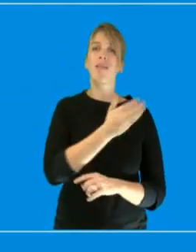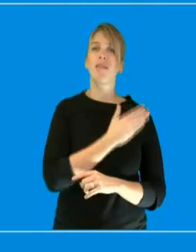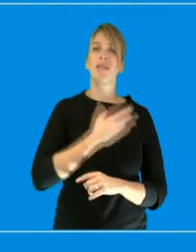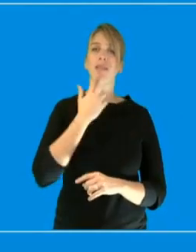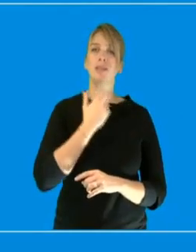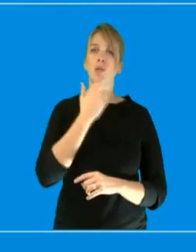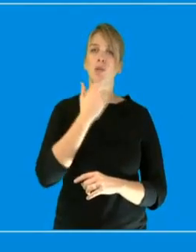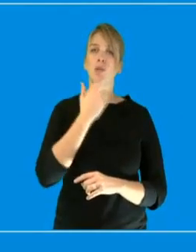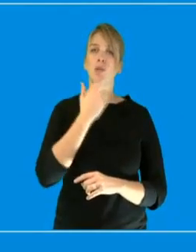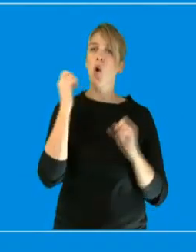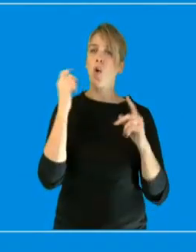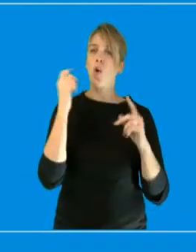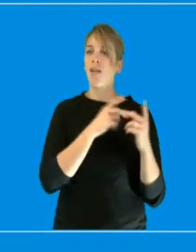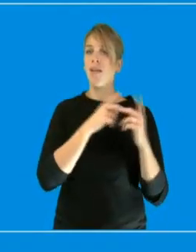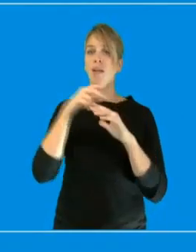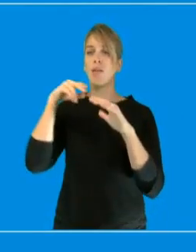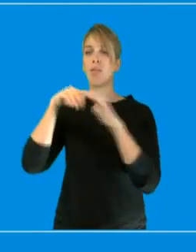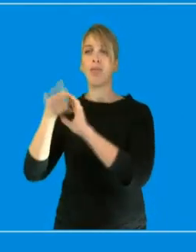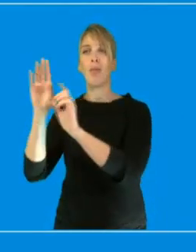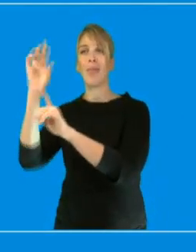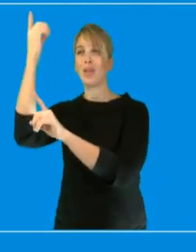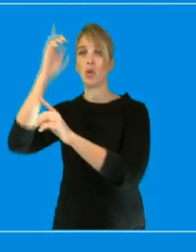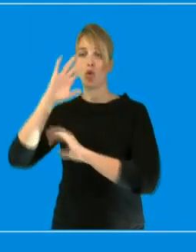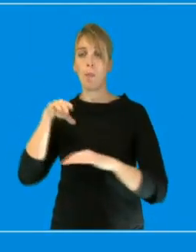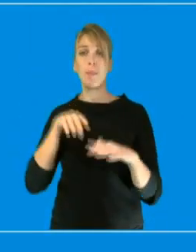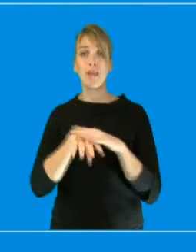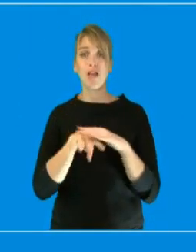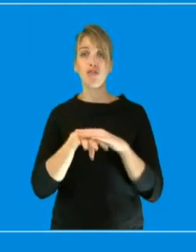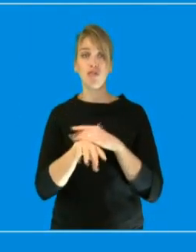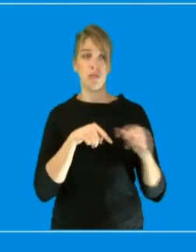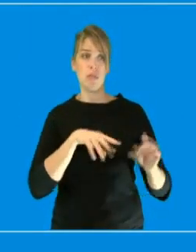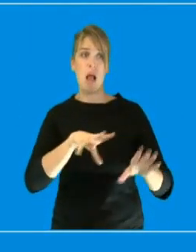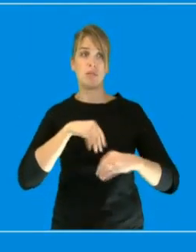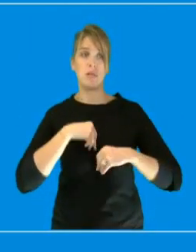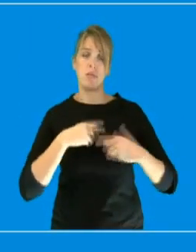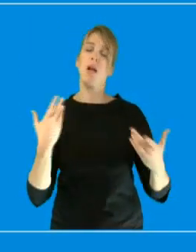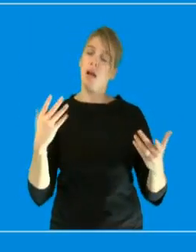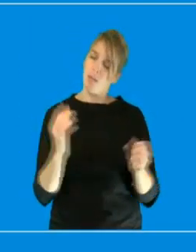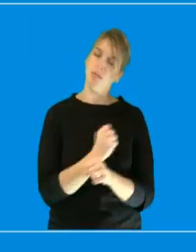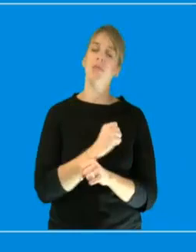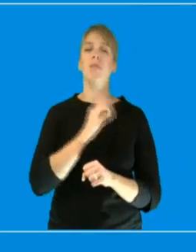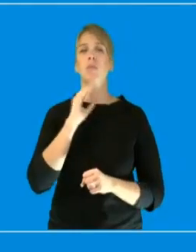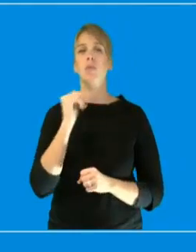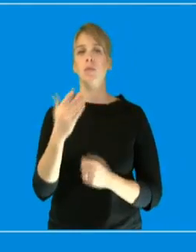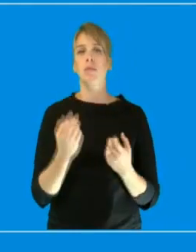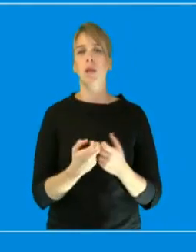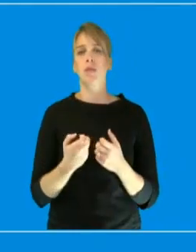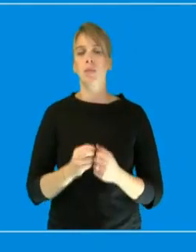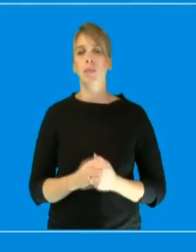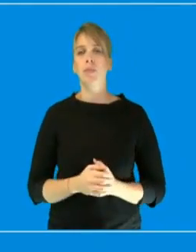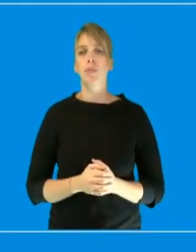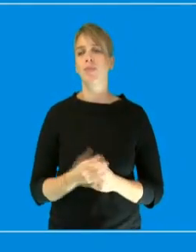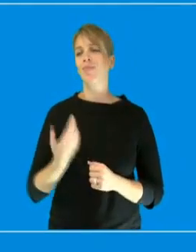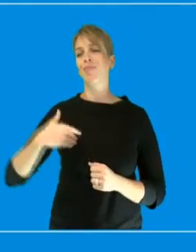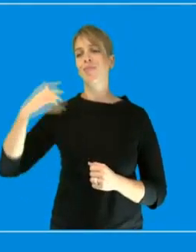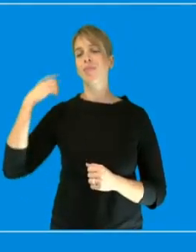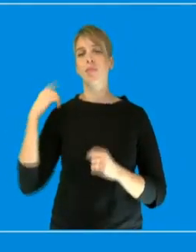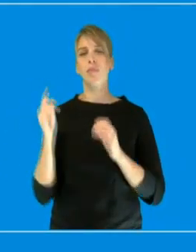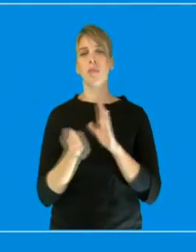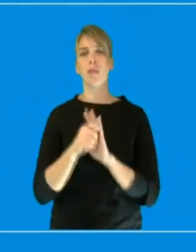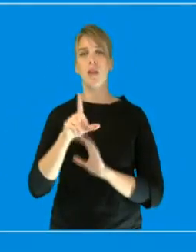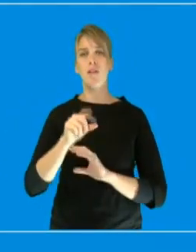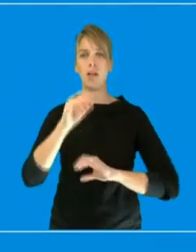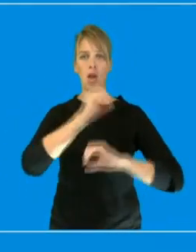train arrive à Perrache et non pas à Pardieu en venant de Rouane. Les usagers eux-mêmes vous ont saisi le 20 octobre dernier et le 23